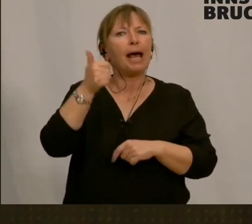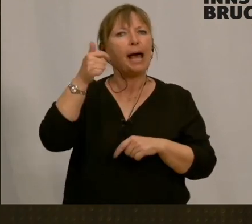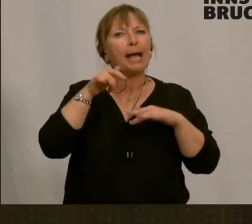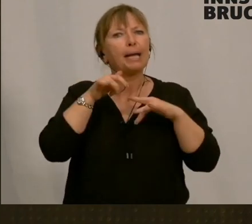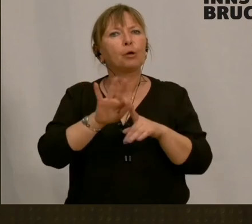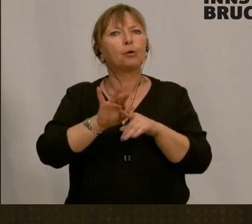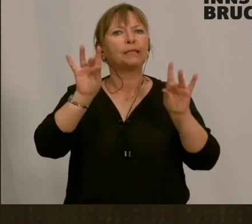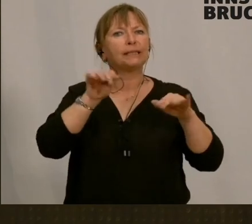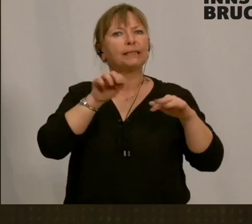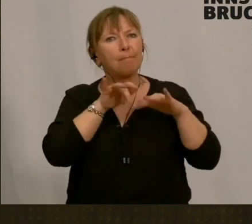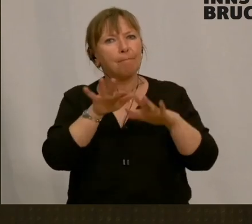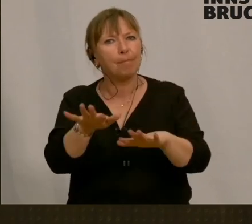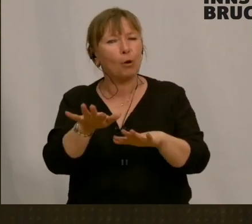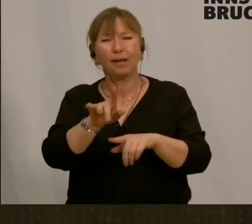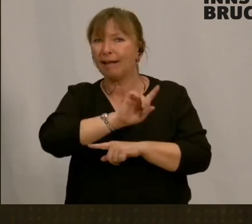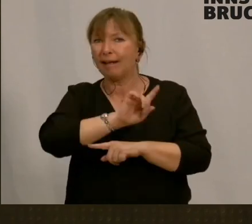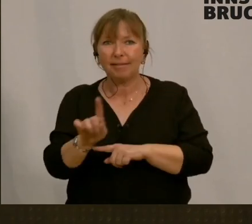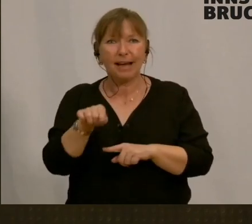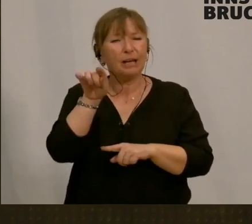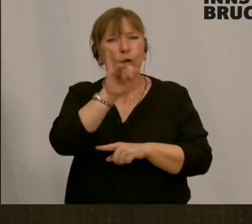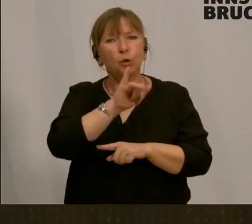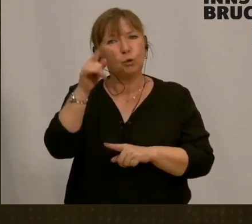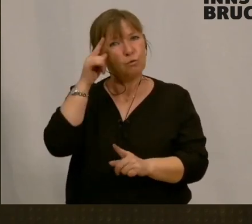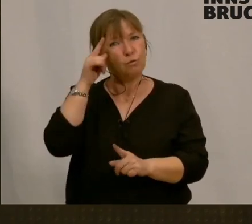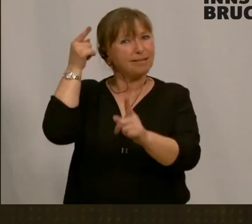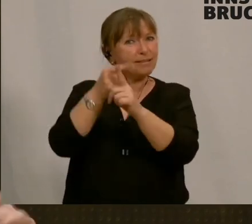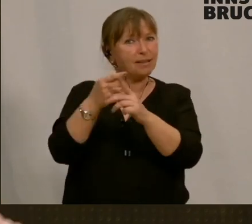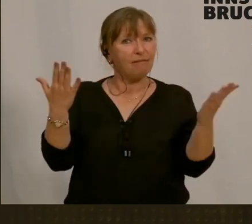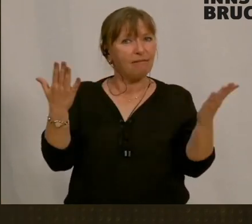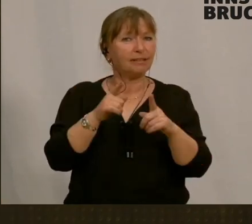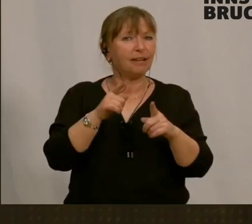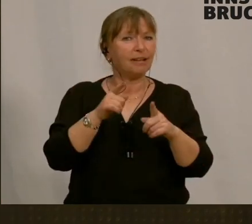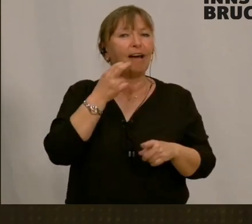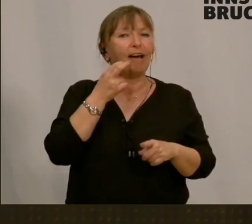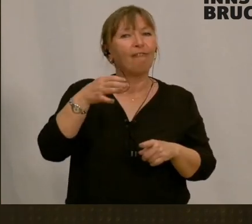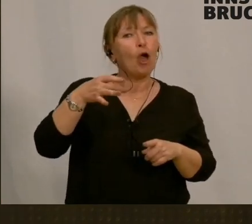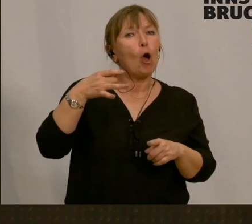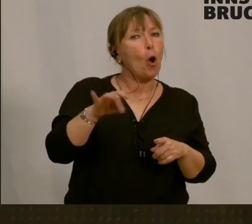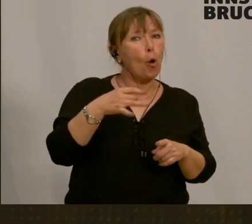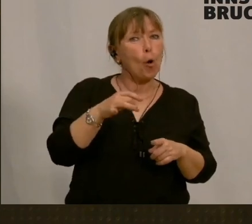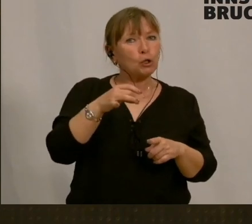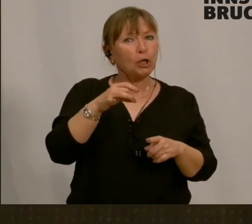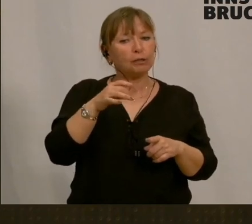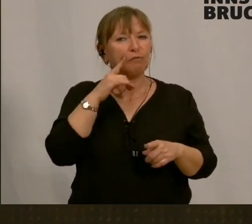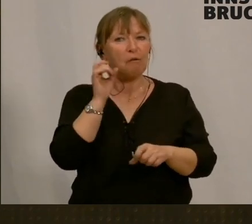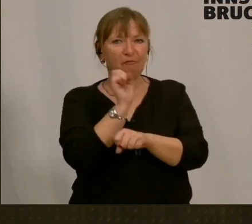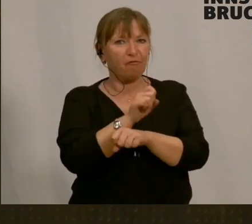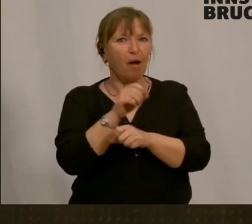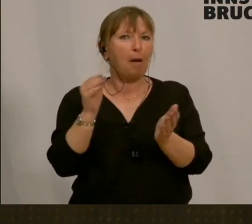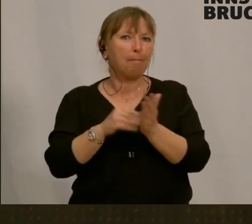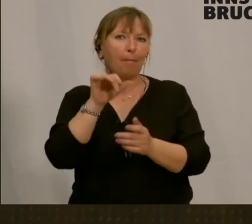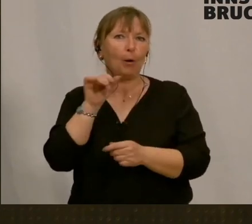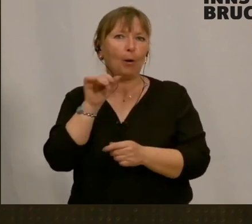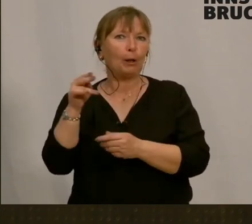Millionen. Es geht um die Tatsache, weil es heißt ja auch so schön, wer den Gross nicht ehrt, ist den Schilling nicht wert. Ich wir haben zwar jetzt die Euro, aber wer im